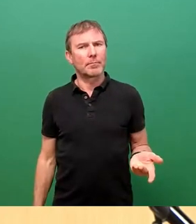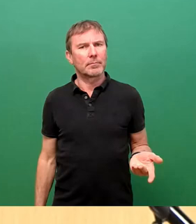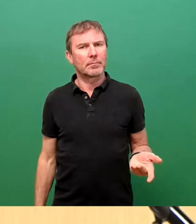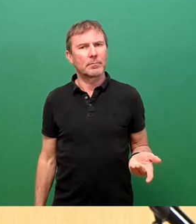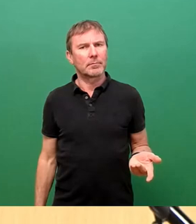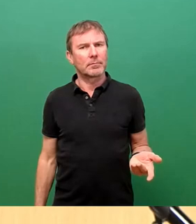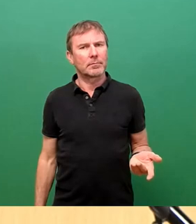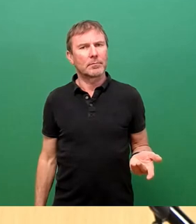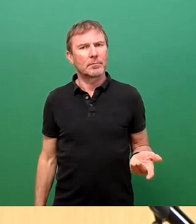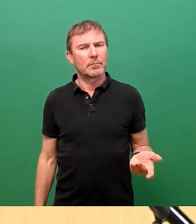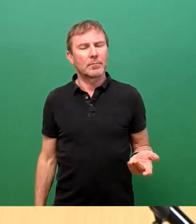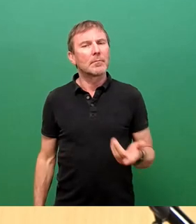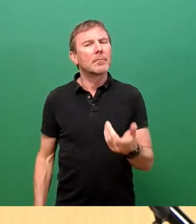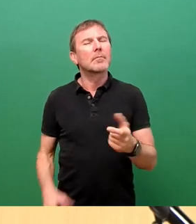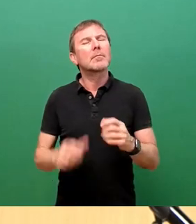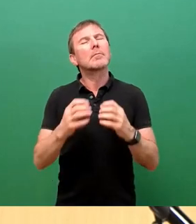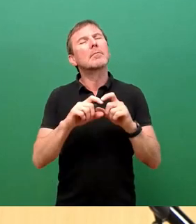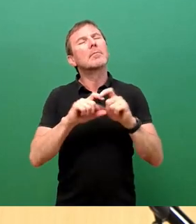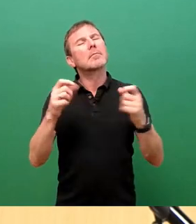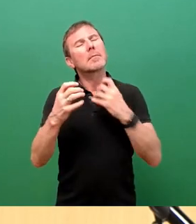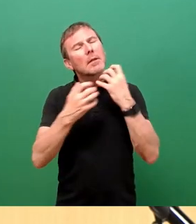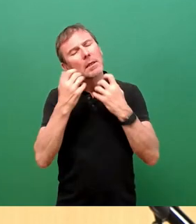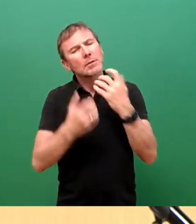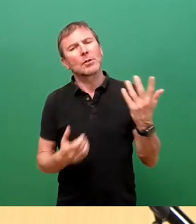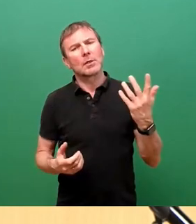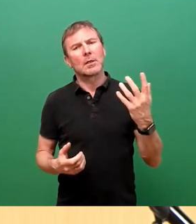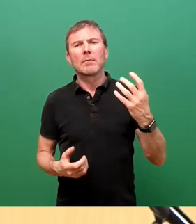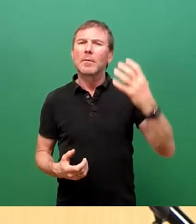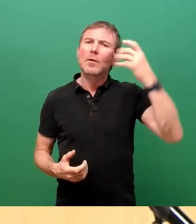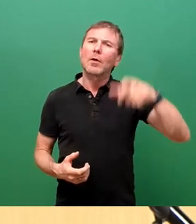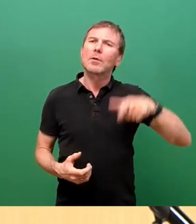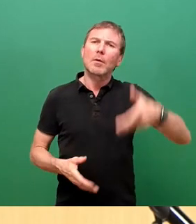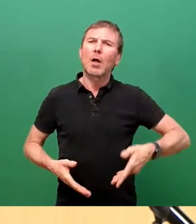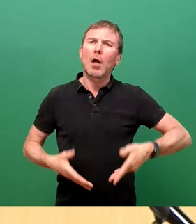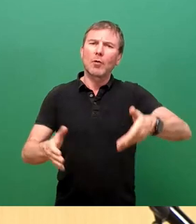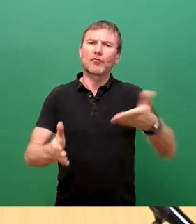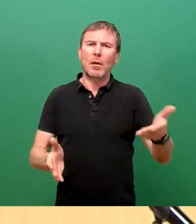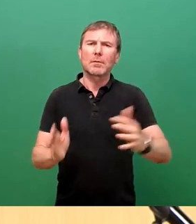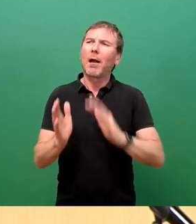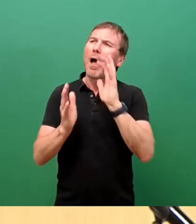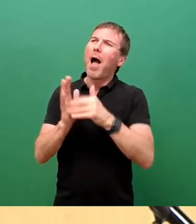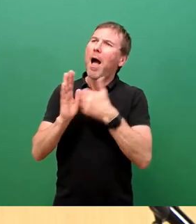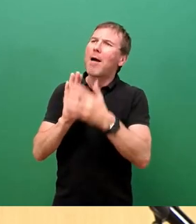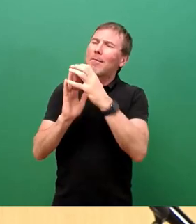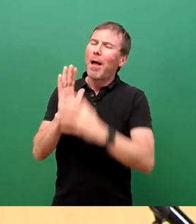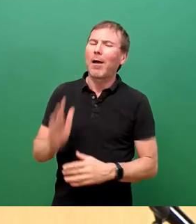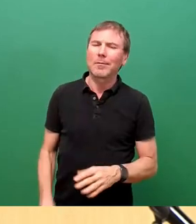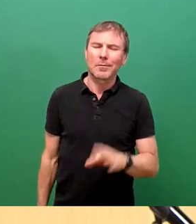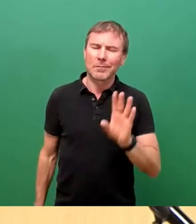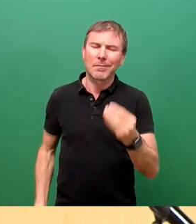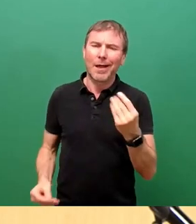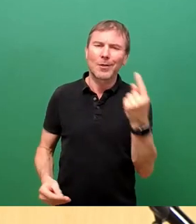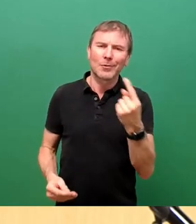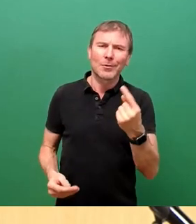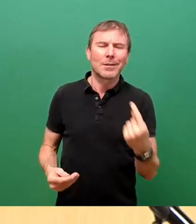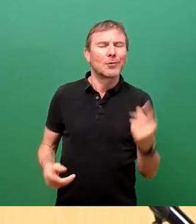Die Geschichte der Königsbrücker Straße, Planung, würde im Prinzip jede Aktuelle Stunde, jeden Stadtratsabend